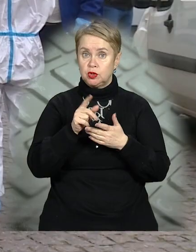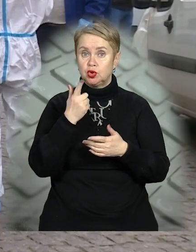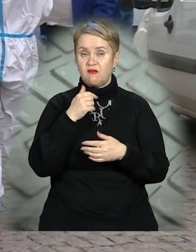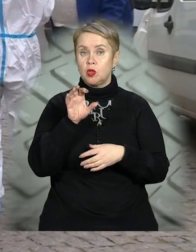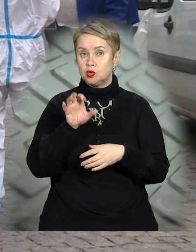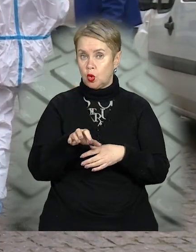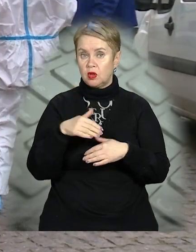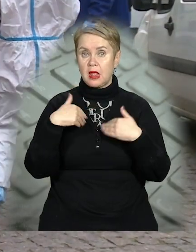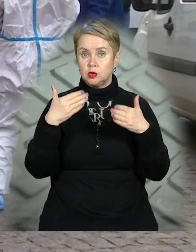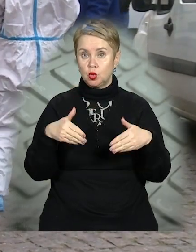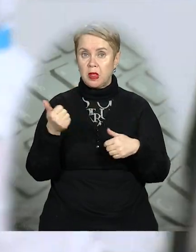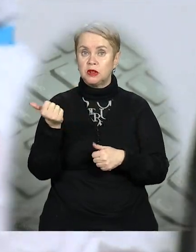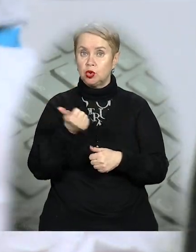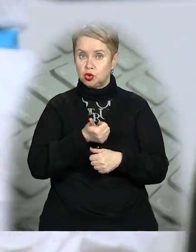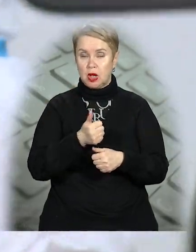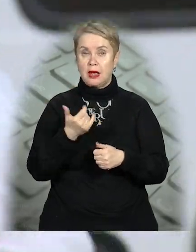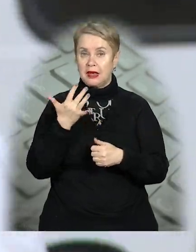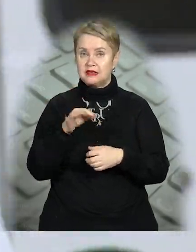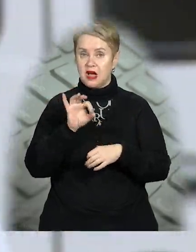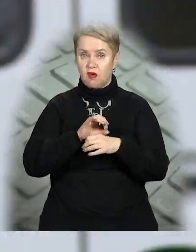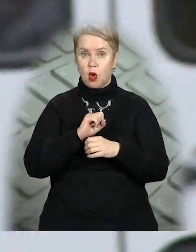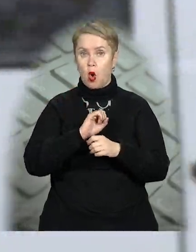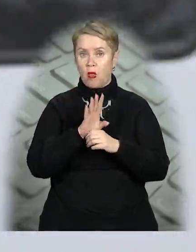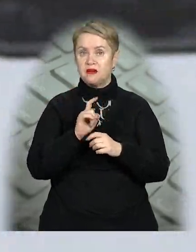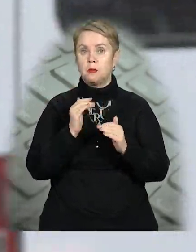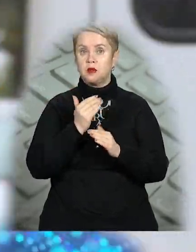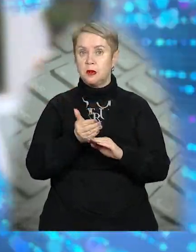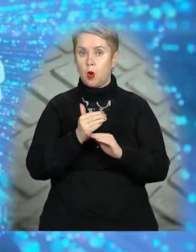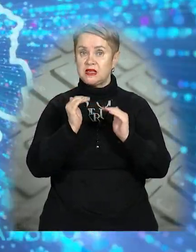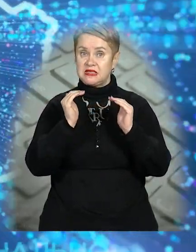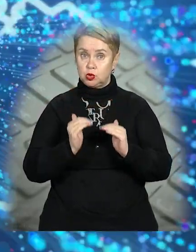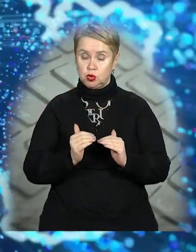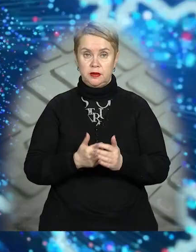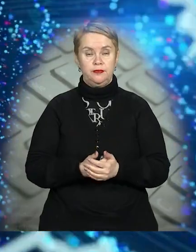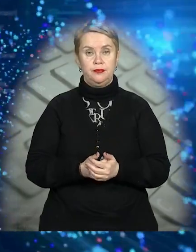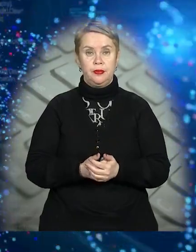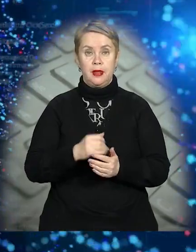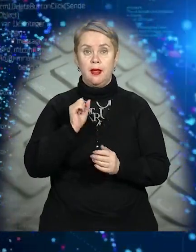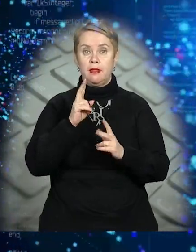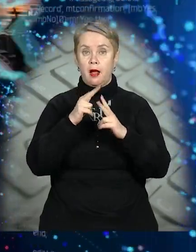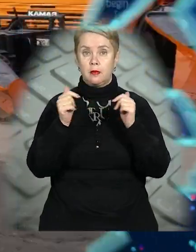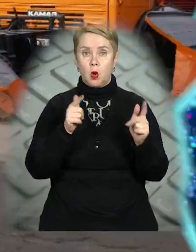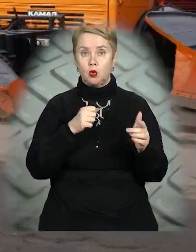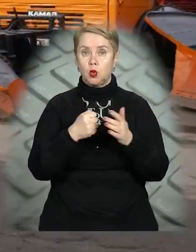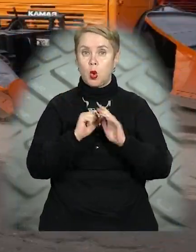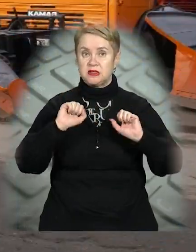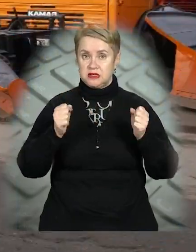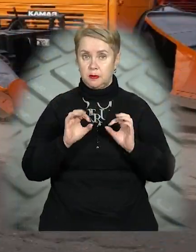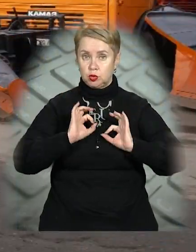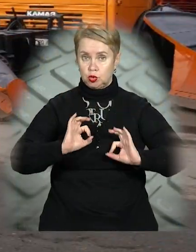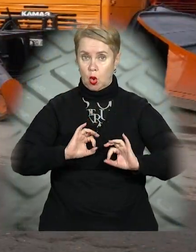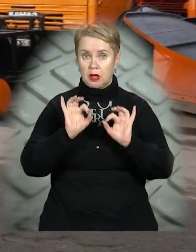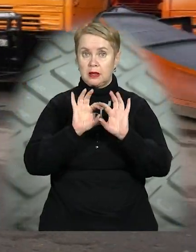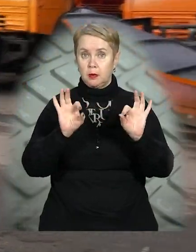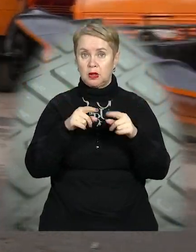червоної зони вже наступного тижня? Кількість хворих на коронавірус поступово знижується. Як Дніпро готується до зими? Чиновники